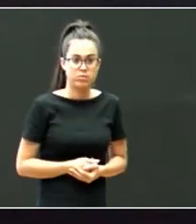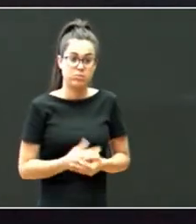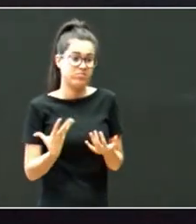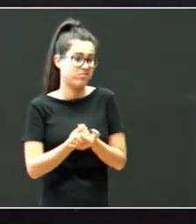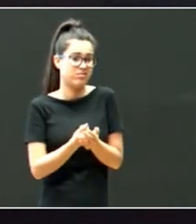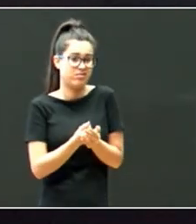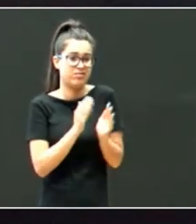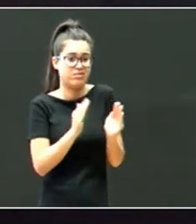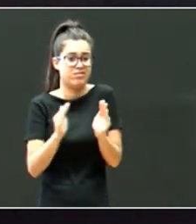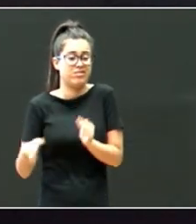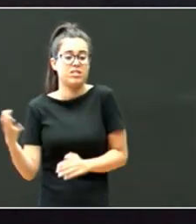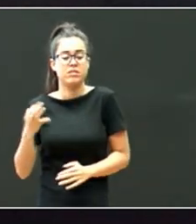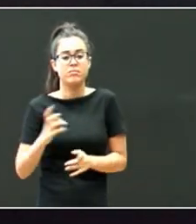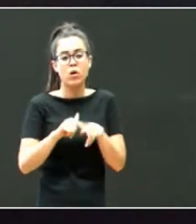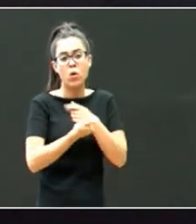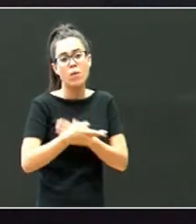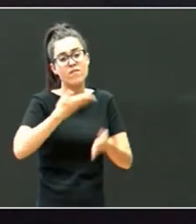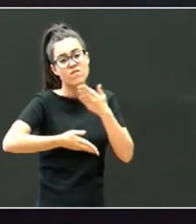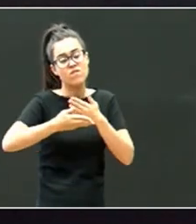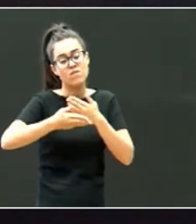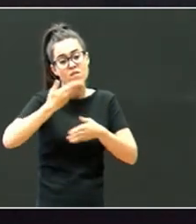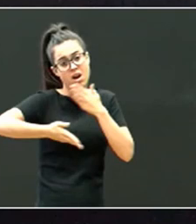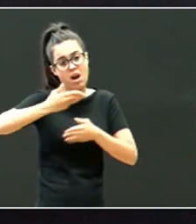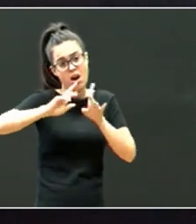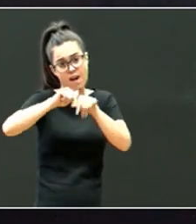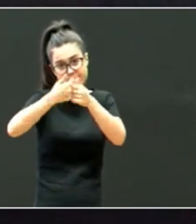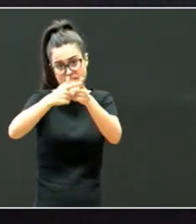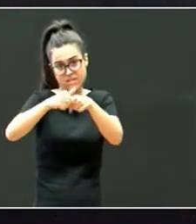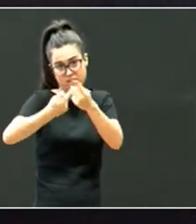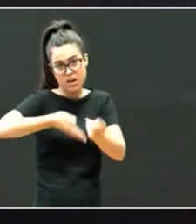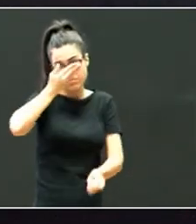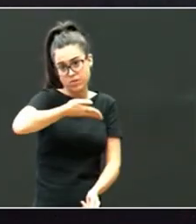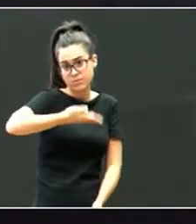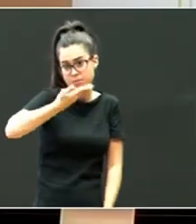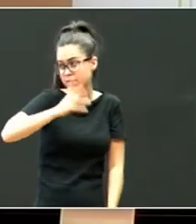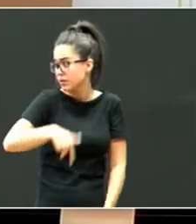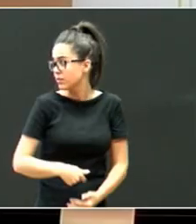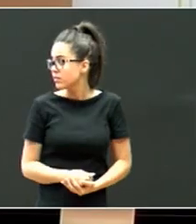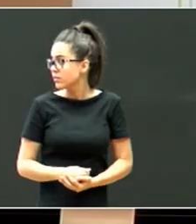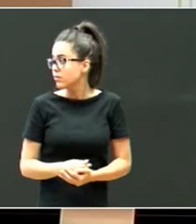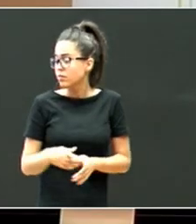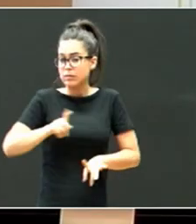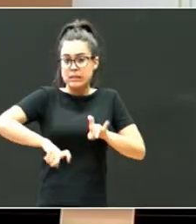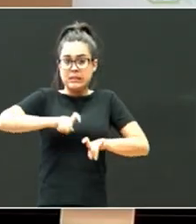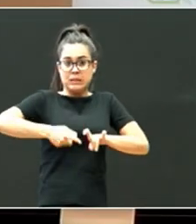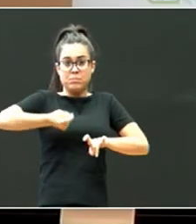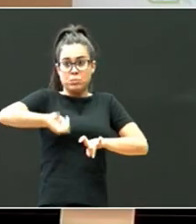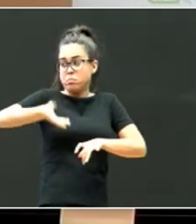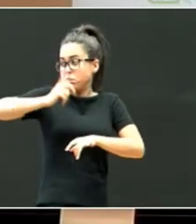Gero, familiaren elkarlana, ba, hor dago, ba, etxer, atzera, mesedes,